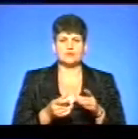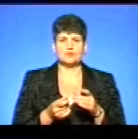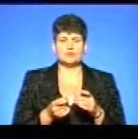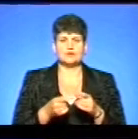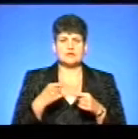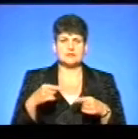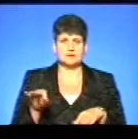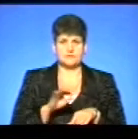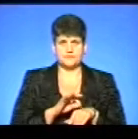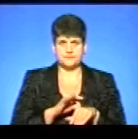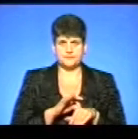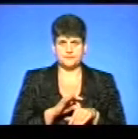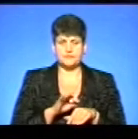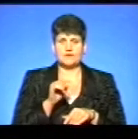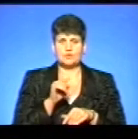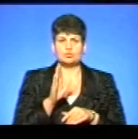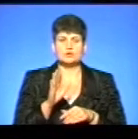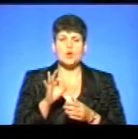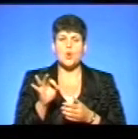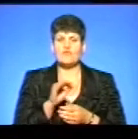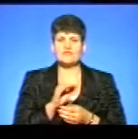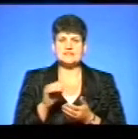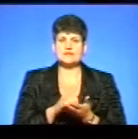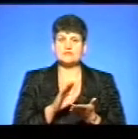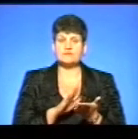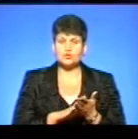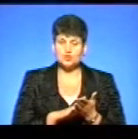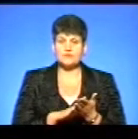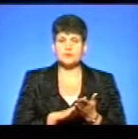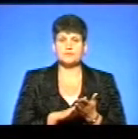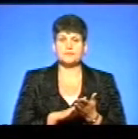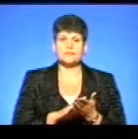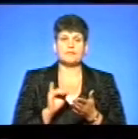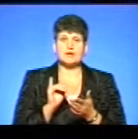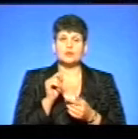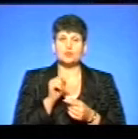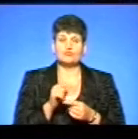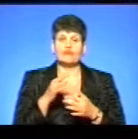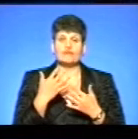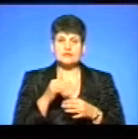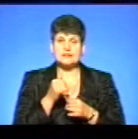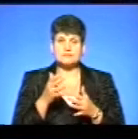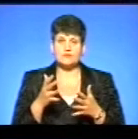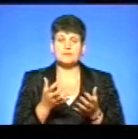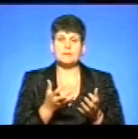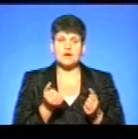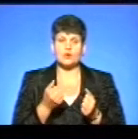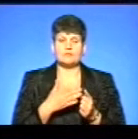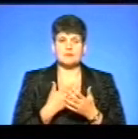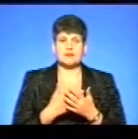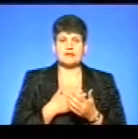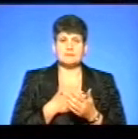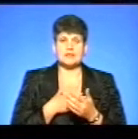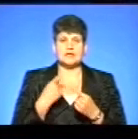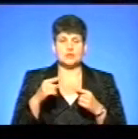інших захоронів. Оце вже, воно буде офіційно зафіксовано і, відповідно, тут вже не зможе лікар. кожен прийом мій, там, скажімо, чи